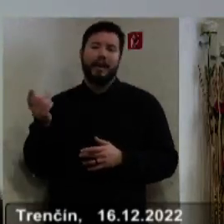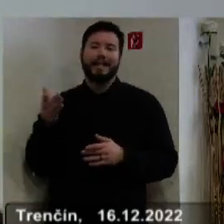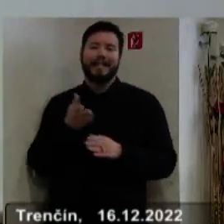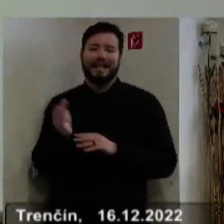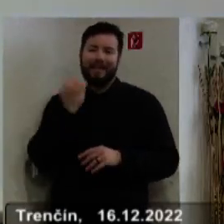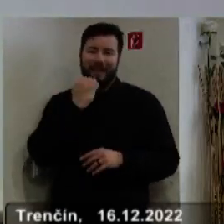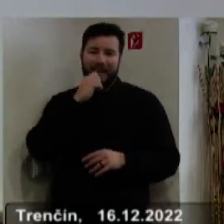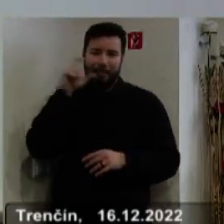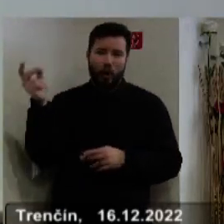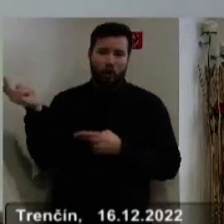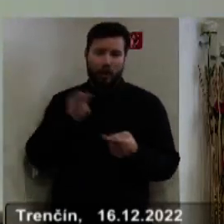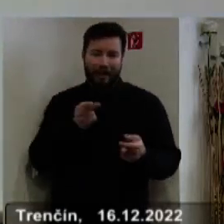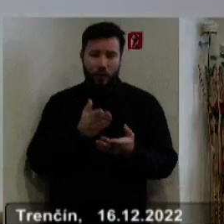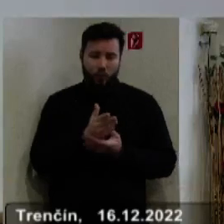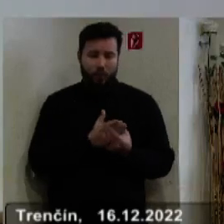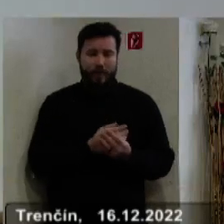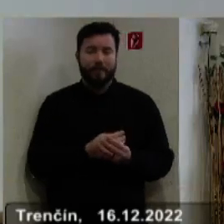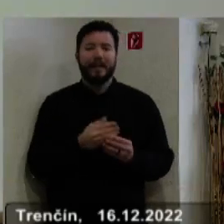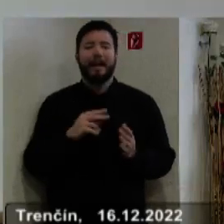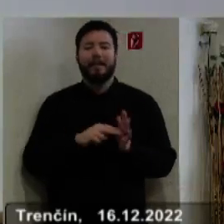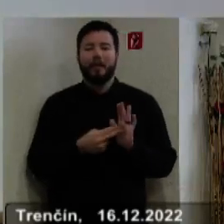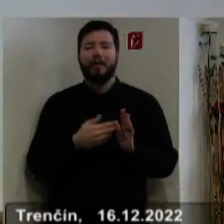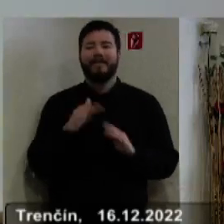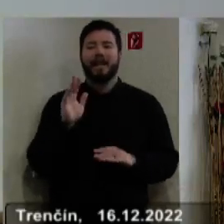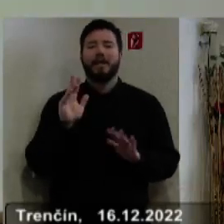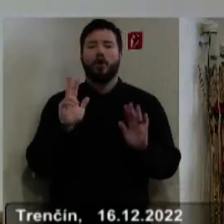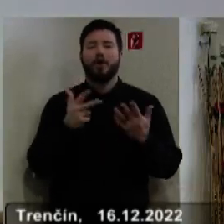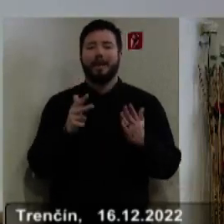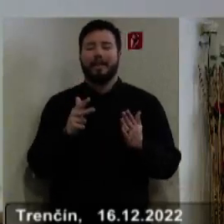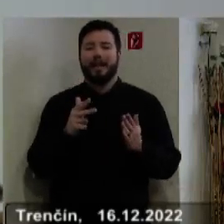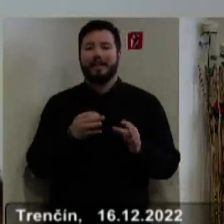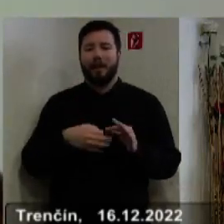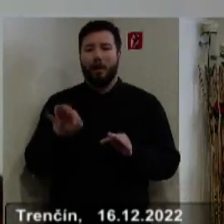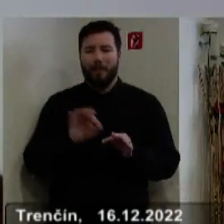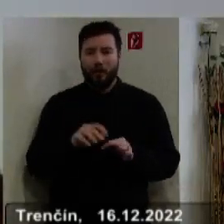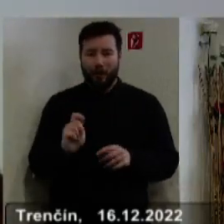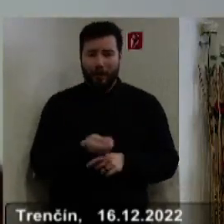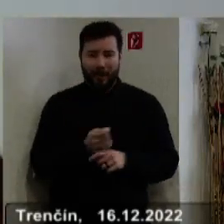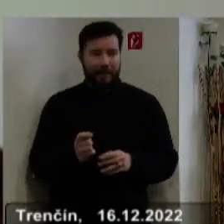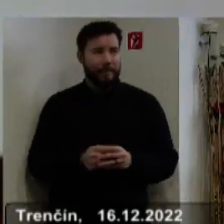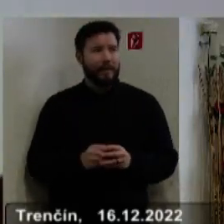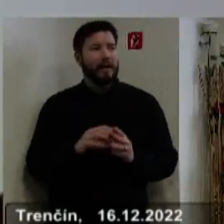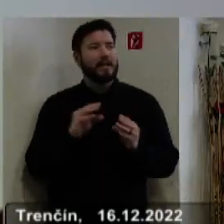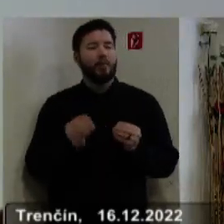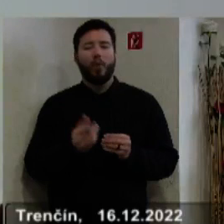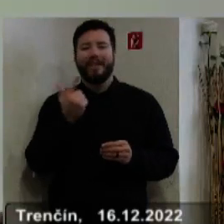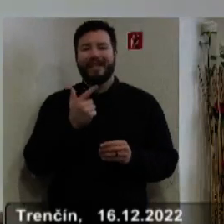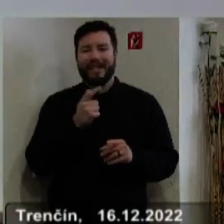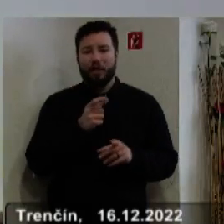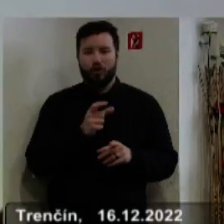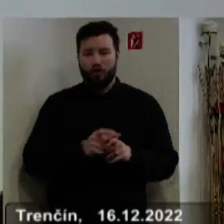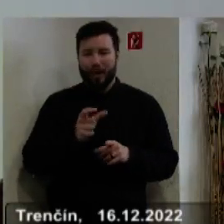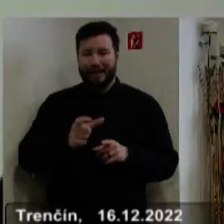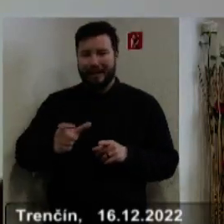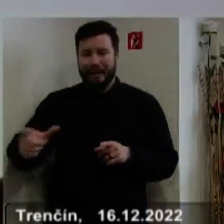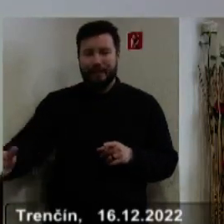Celkovo bolo naplánovaných viac ako 18 kilometrov na opravu a je to spolu 20 úsekov. Jednotlivé úseky